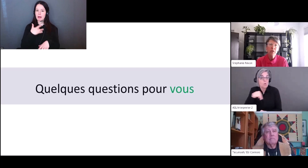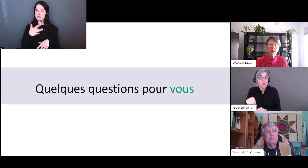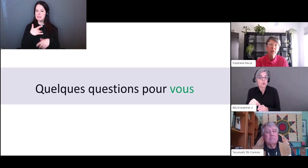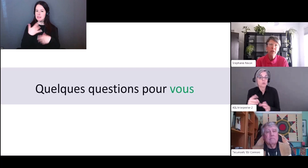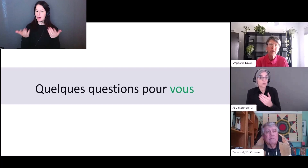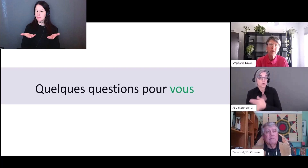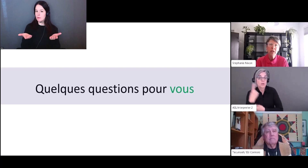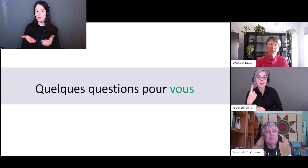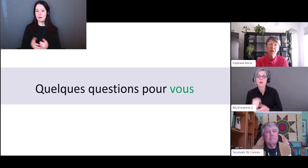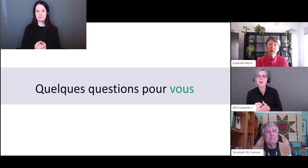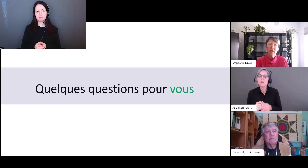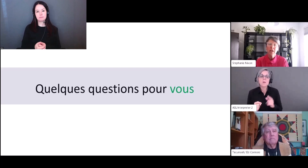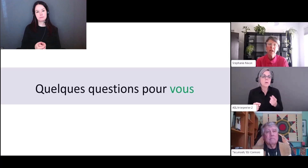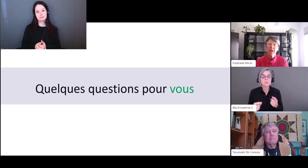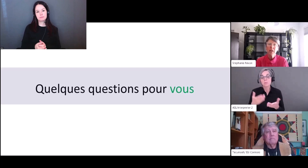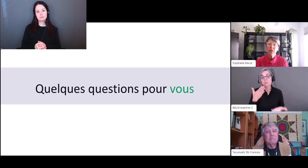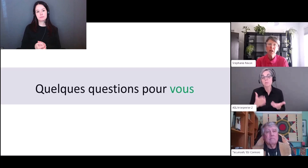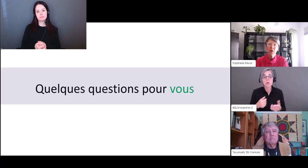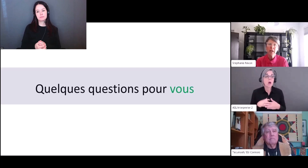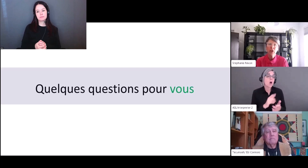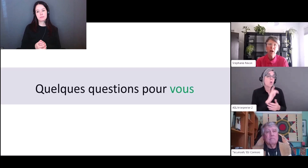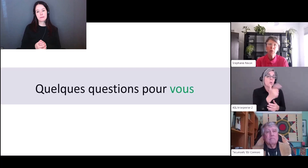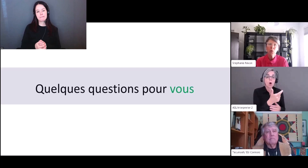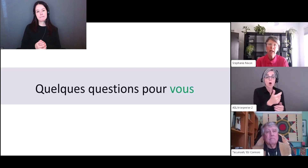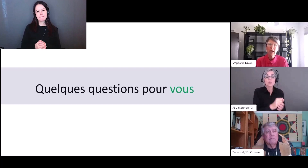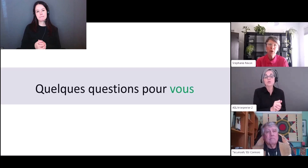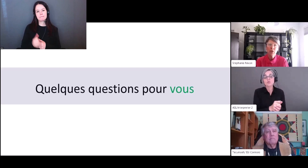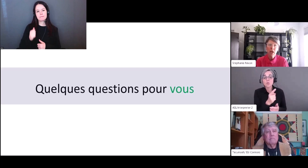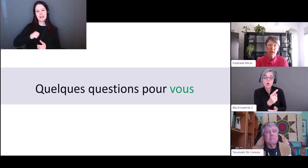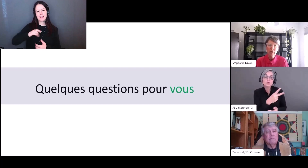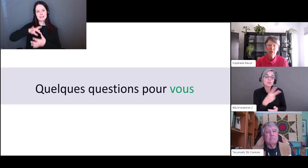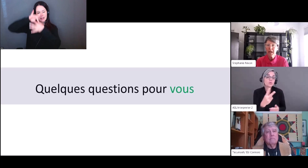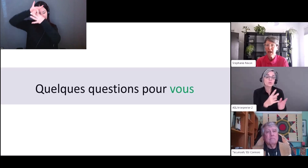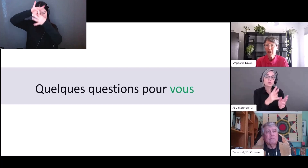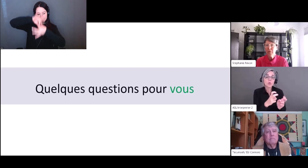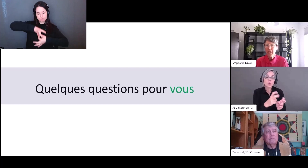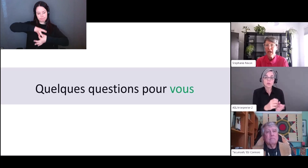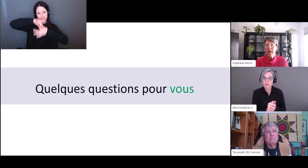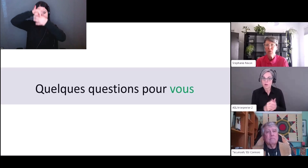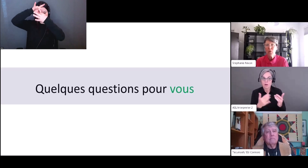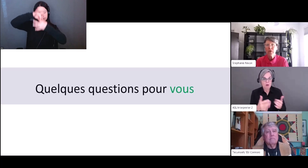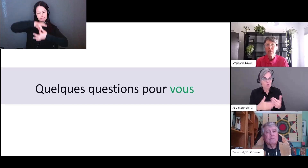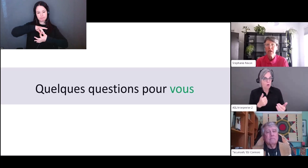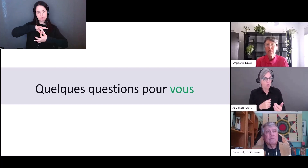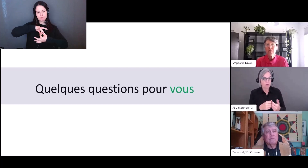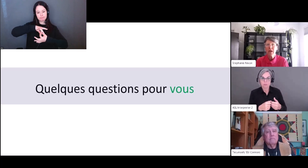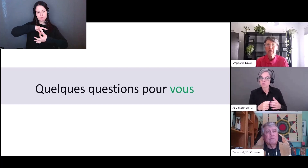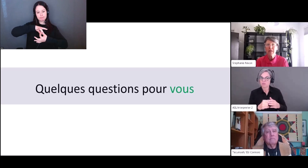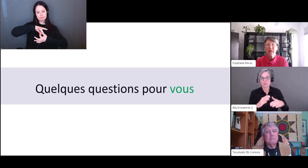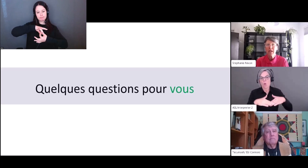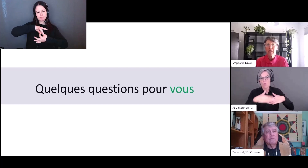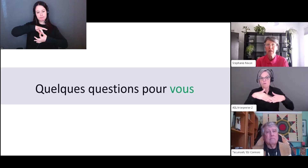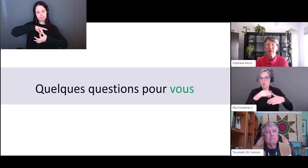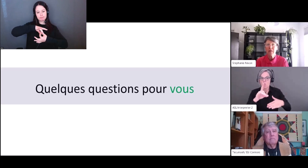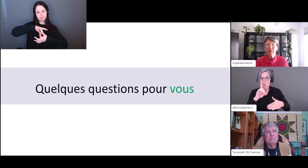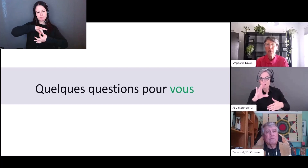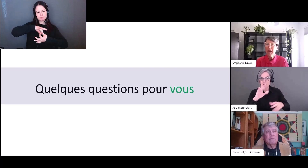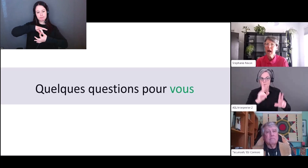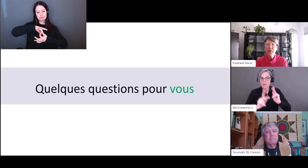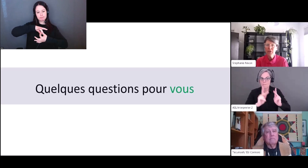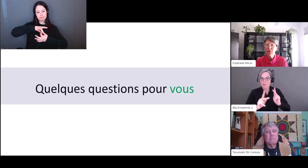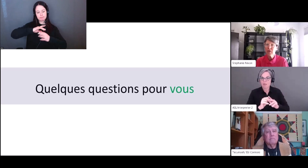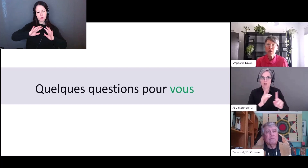visionner ou pas donc oui non partiellement je ne sais pas plus de 100 personnes ont déjà